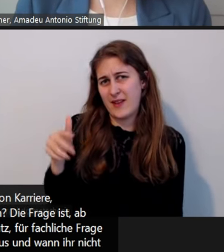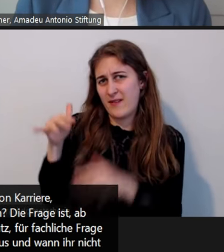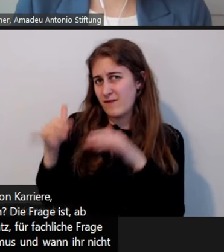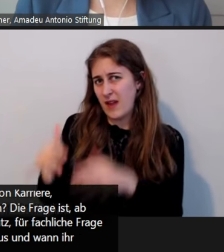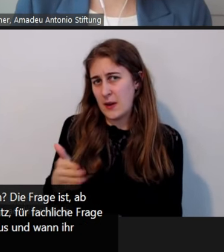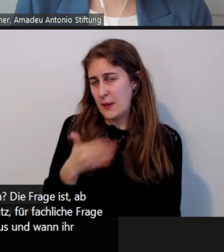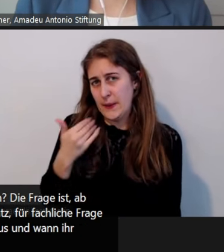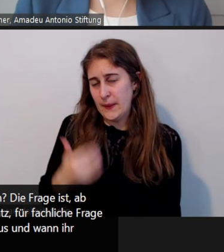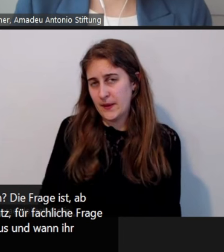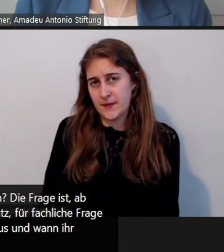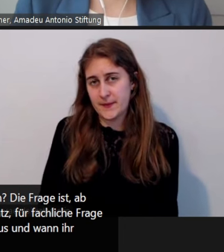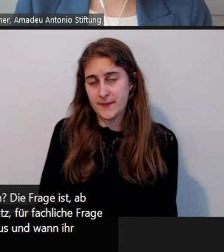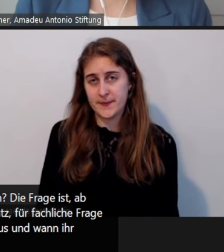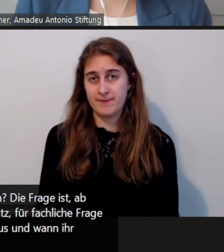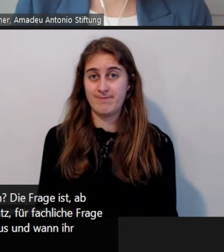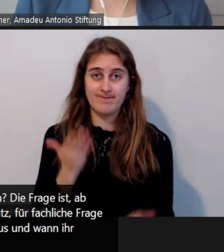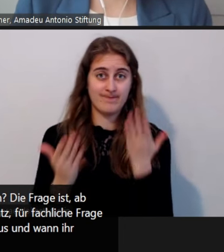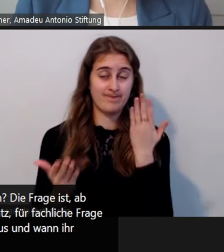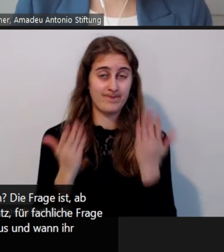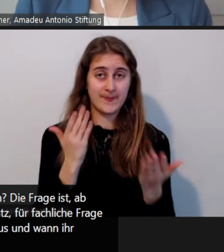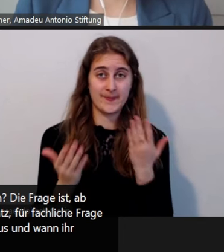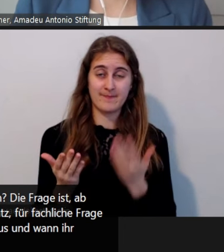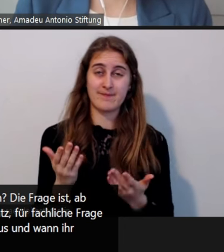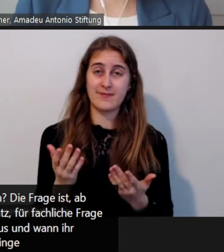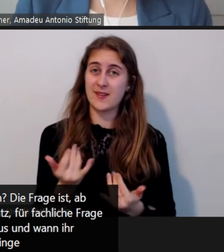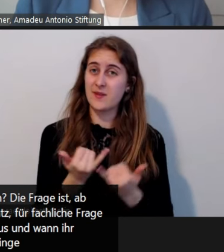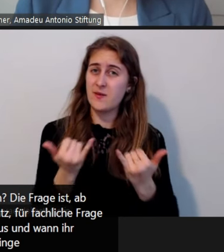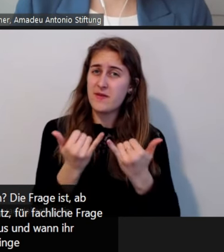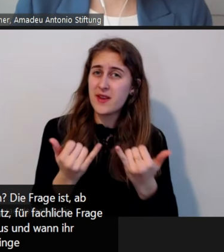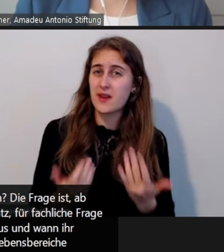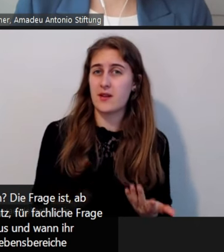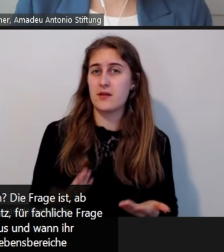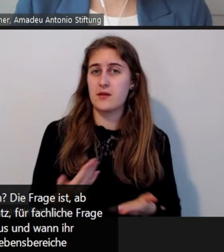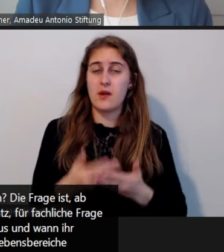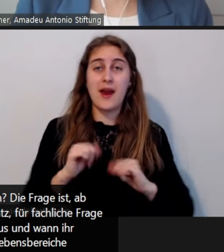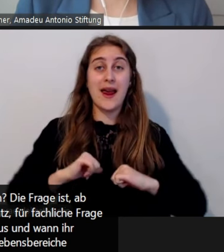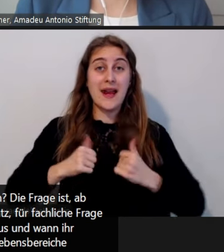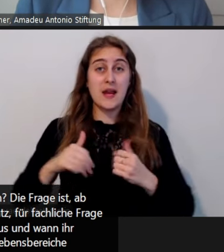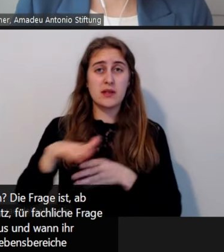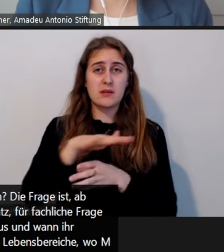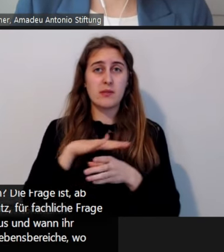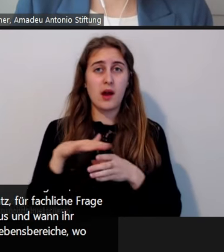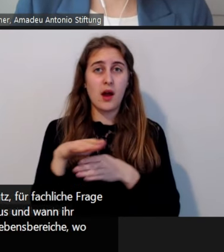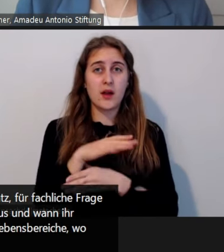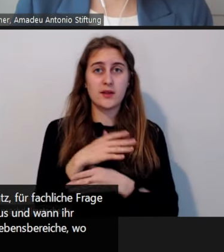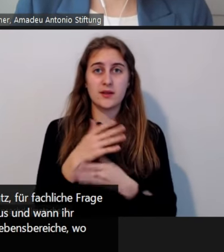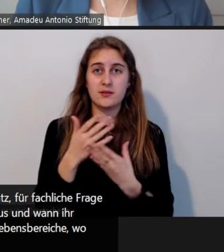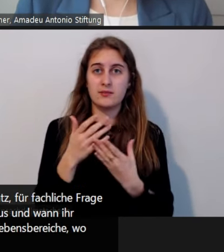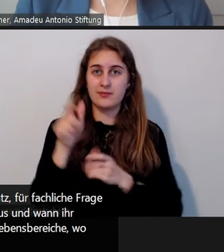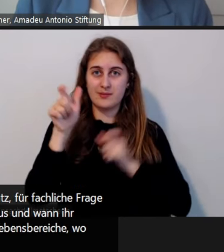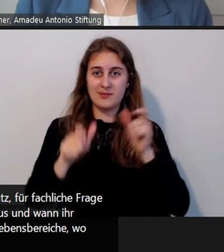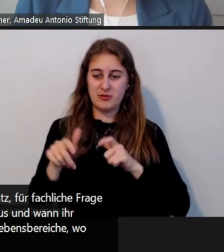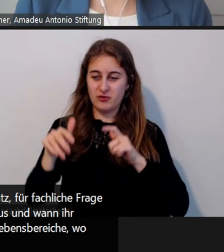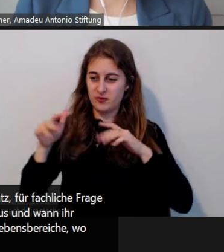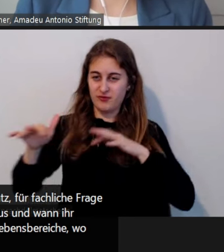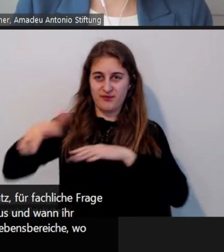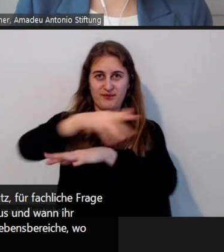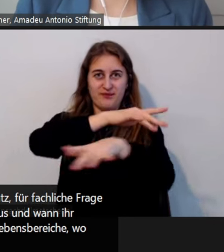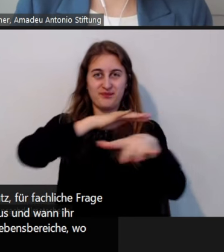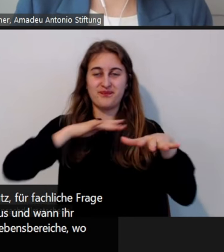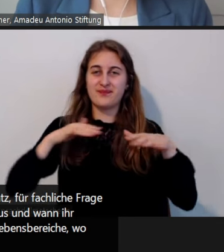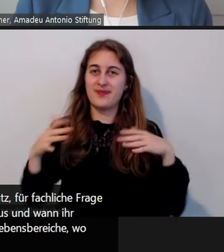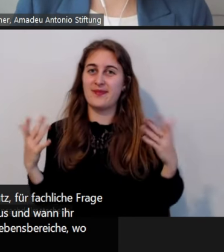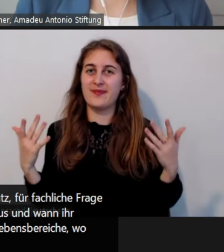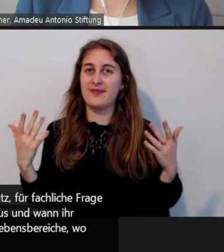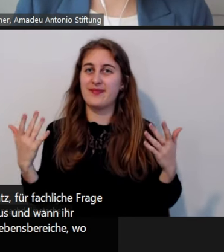Ja, also auf jeden Fall, also wirklich so alle Lebensbereiche, wo Menschen unterwegs sind und wo sie auch